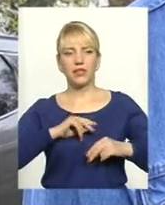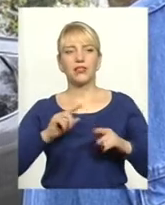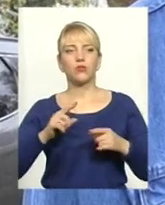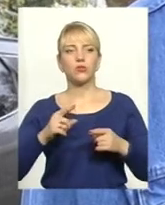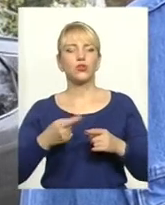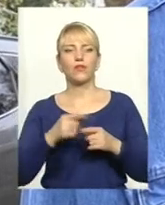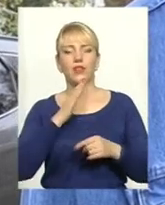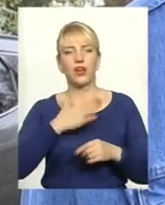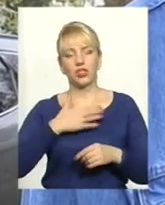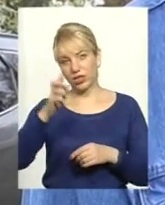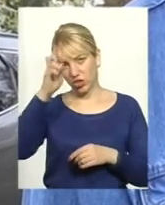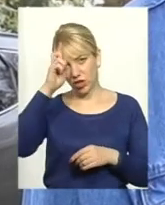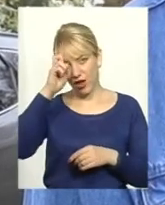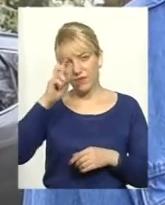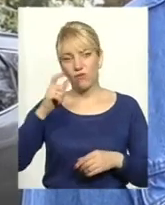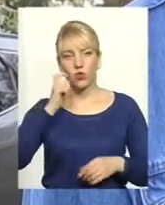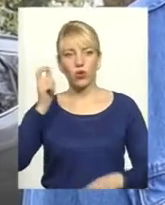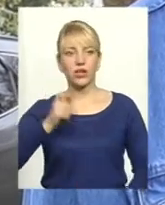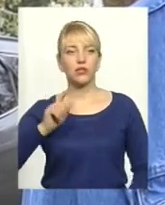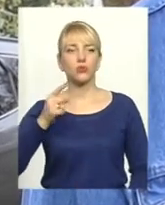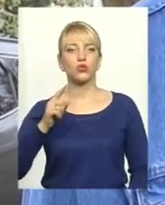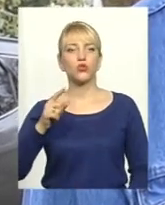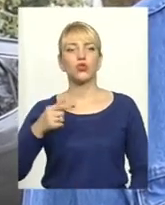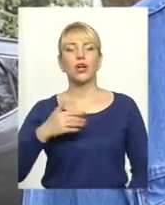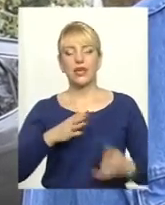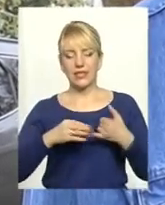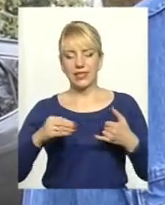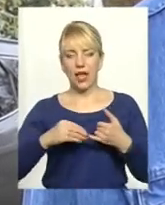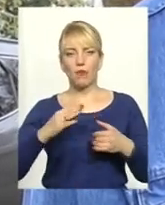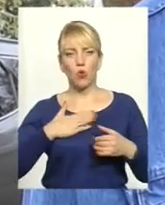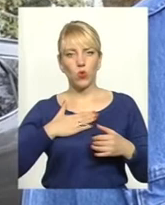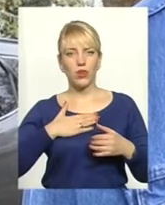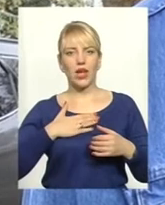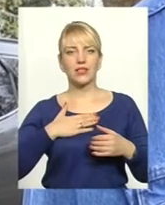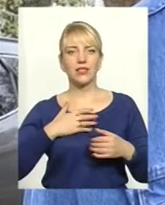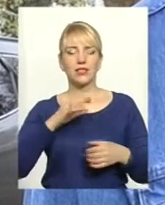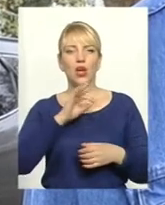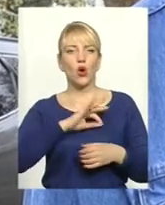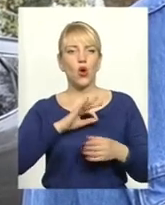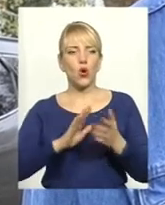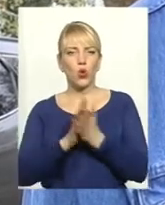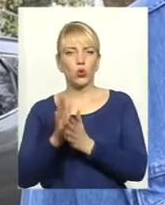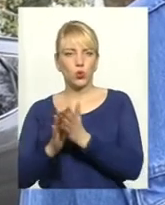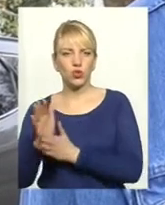Особливо в нашій державі, в Україні. Тому що в нас землі родючі, тому що в люди трудящі.